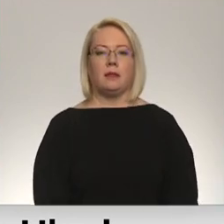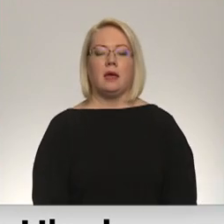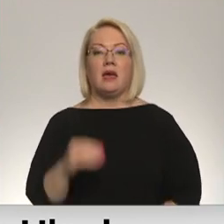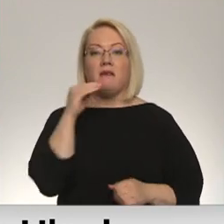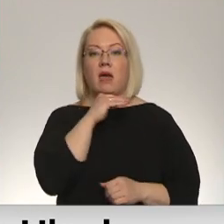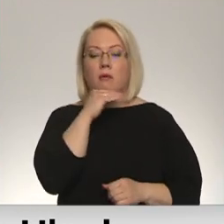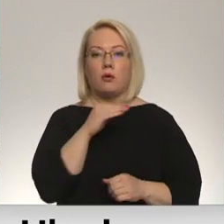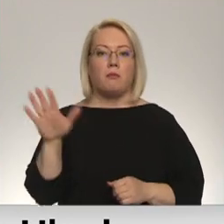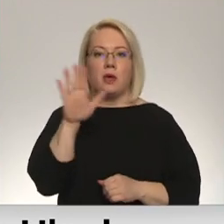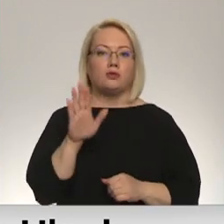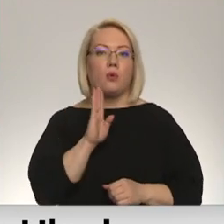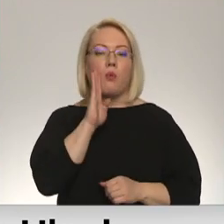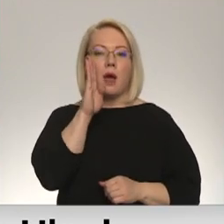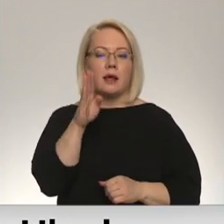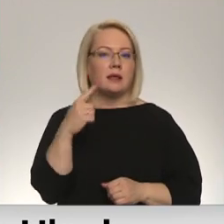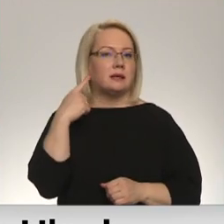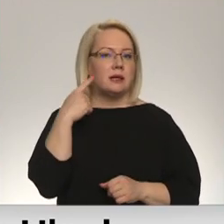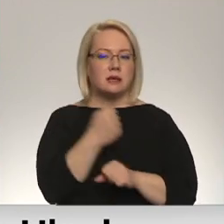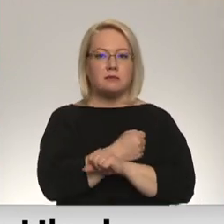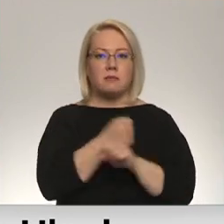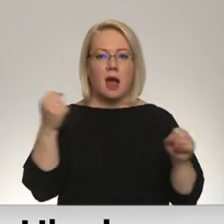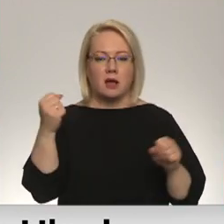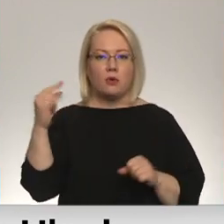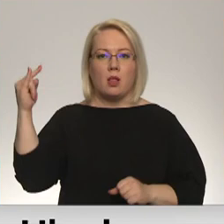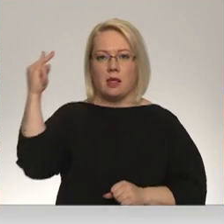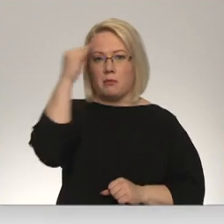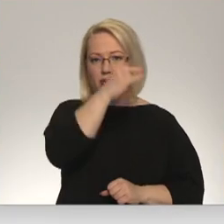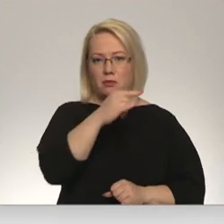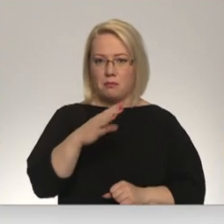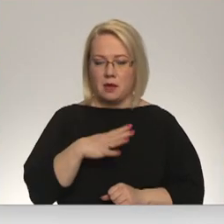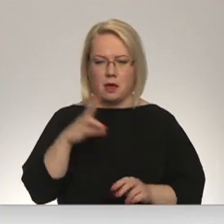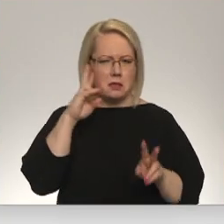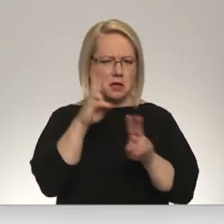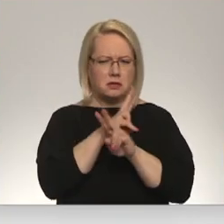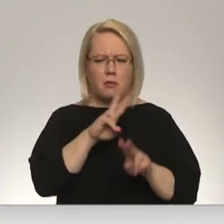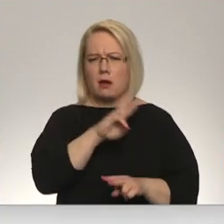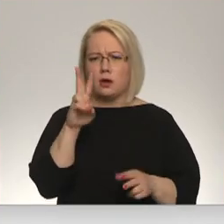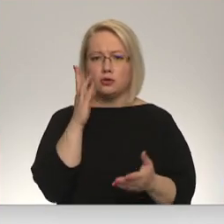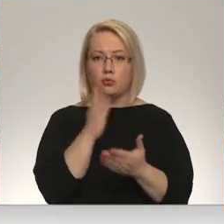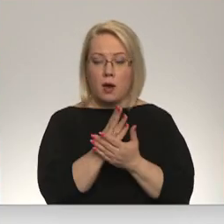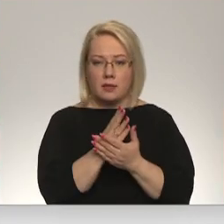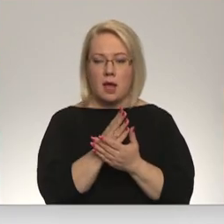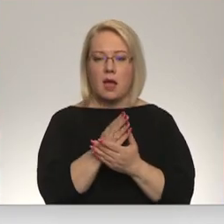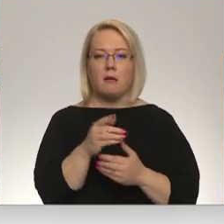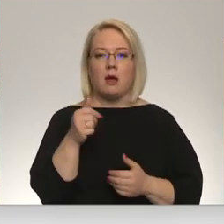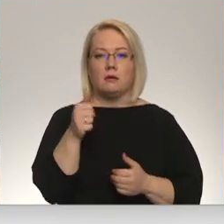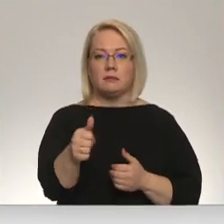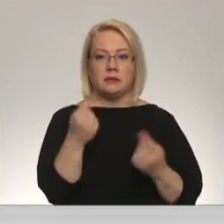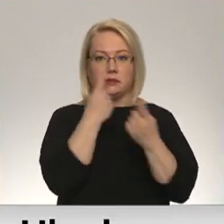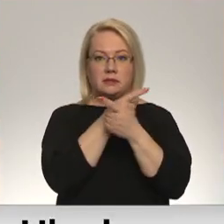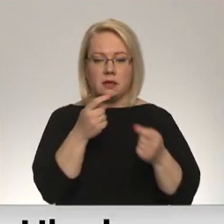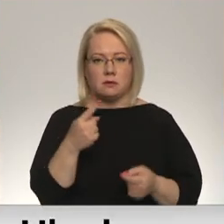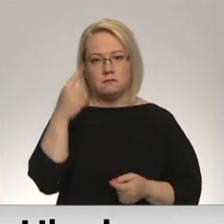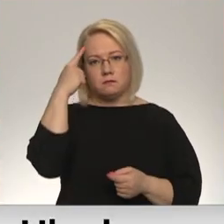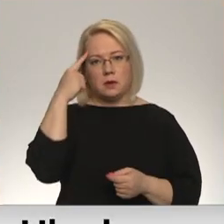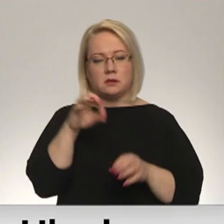Febrārī piecels no rīta bija dzirdams sprādzien un pārlidoja lidmašīnas. Nesapratām, kas notiek, ieslēdzam ziņus un uzzinājam, ka sācies